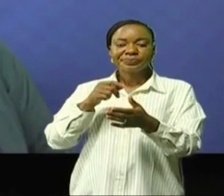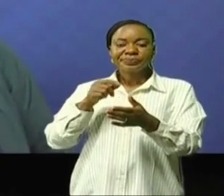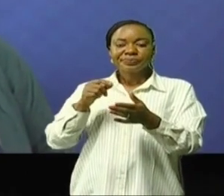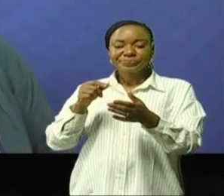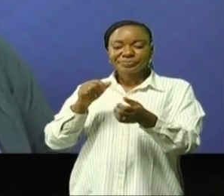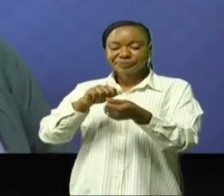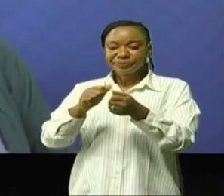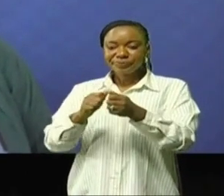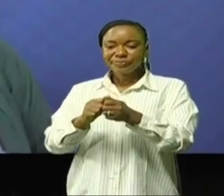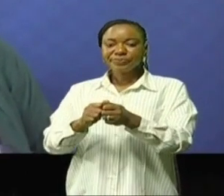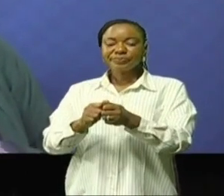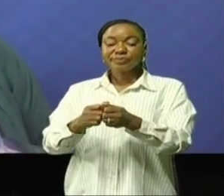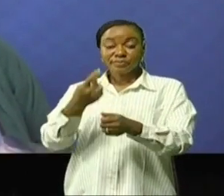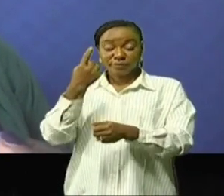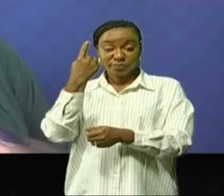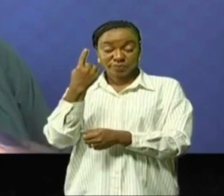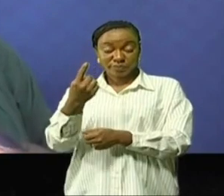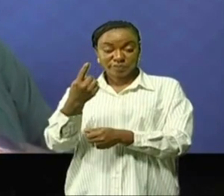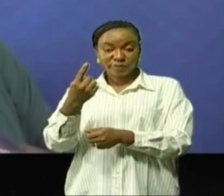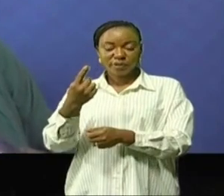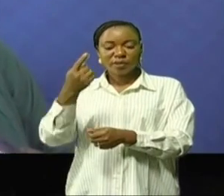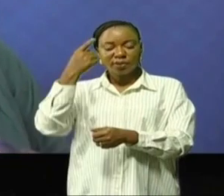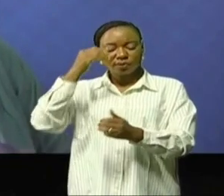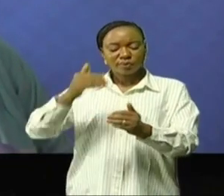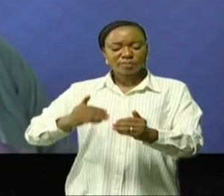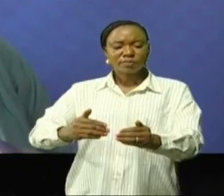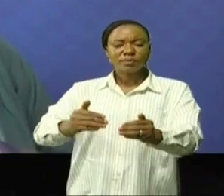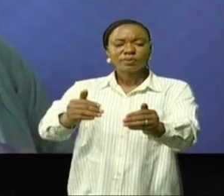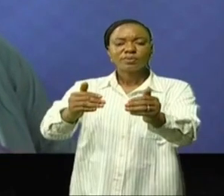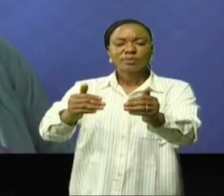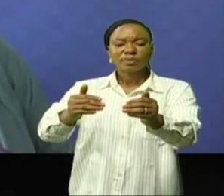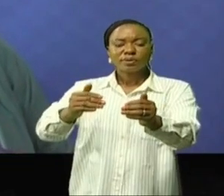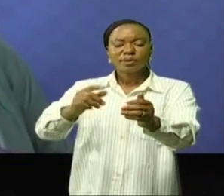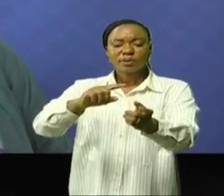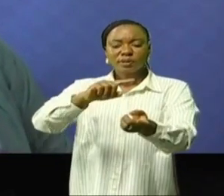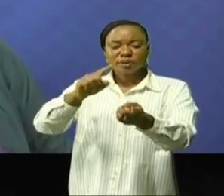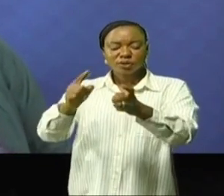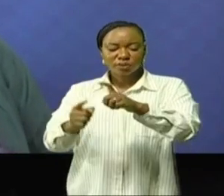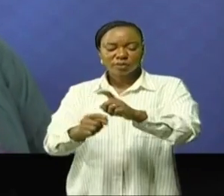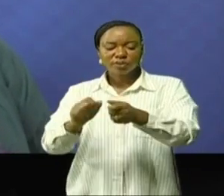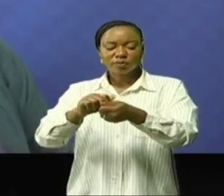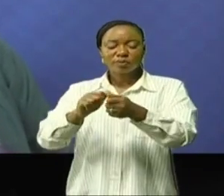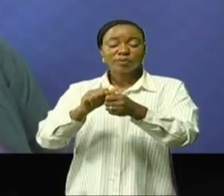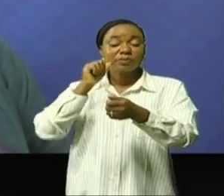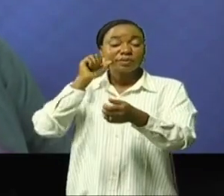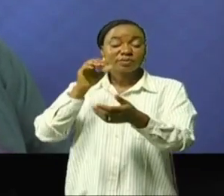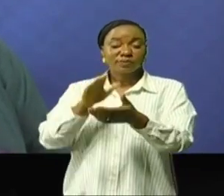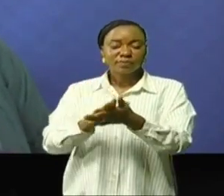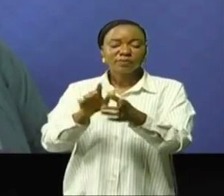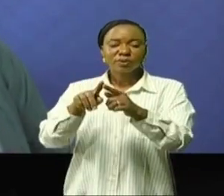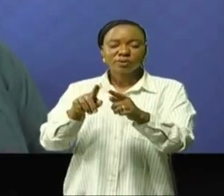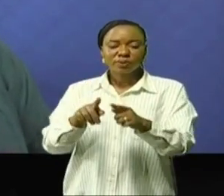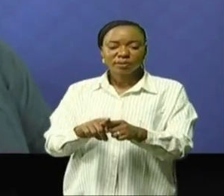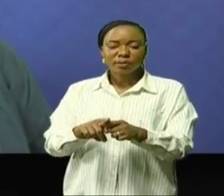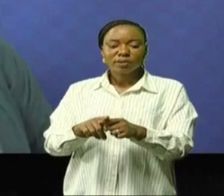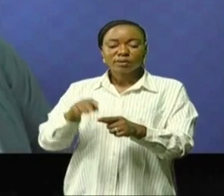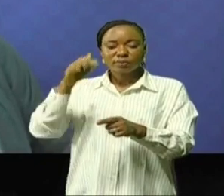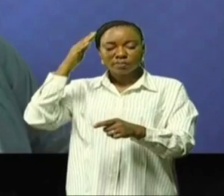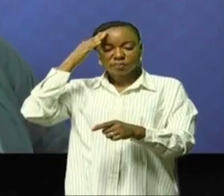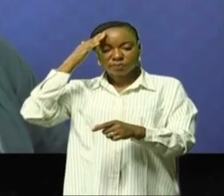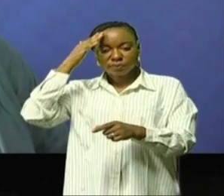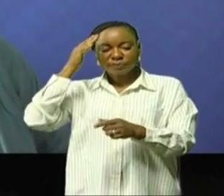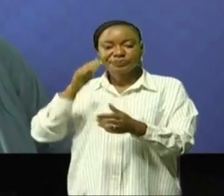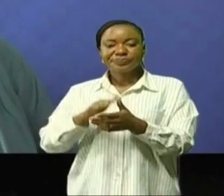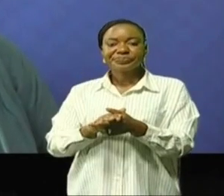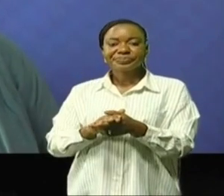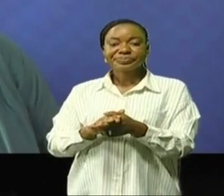communs en ce qui concerne une continuation de l'amélioration de la situation des femmes et aussi en sachant que dans